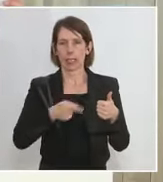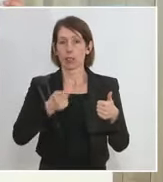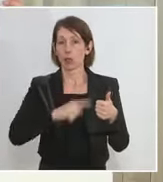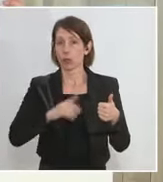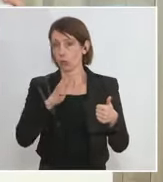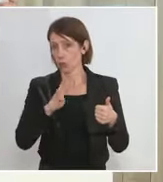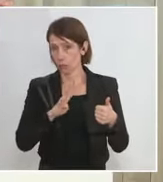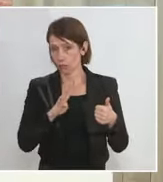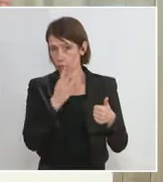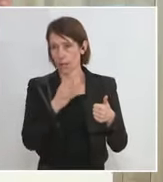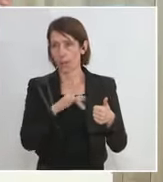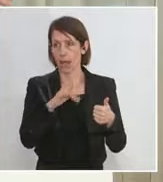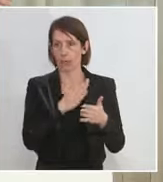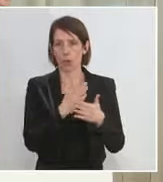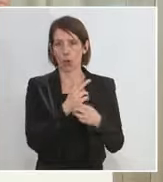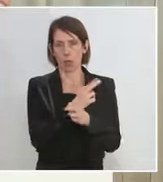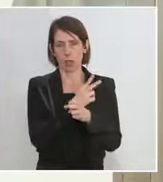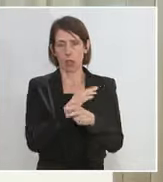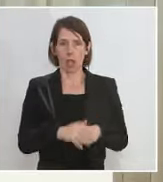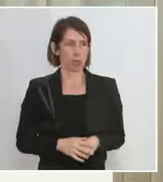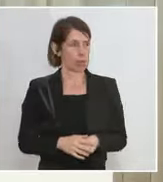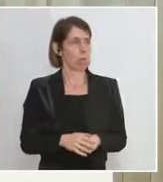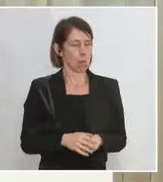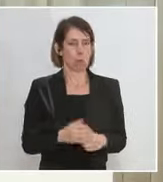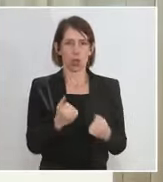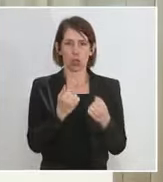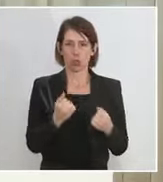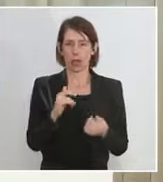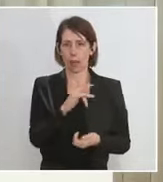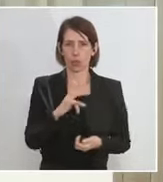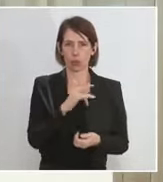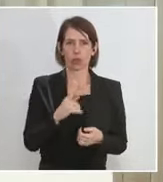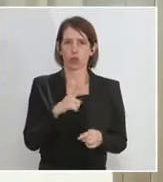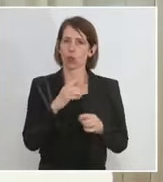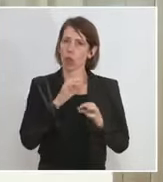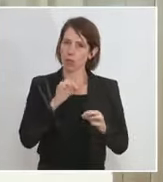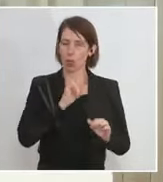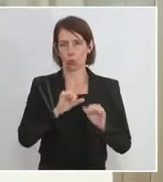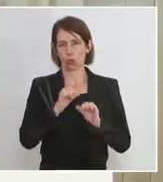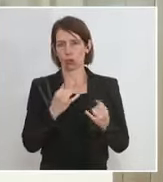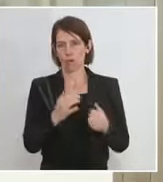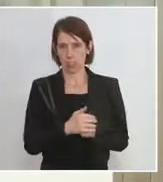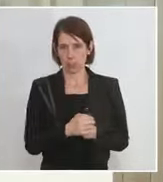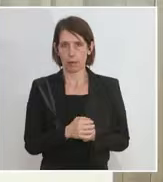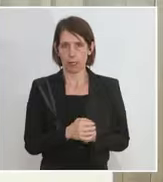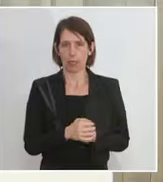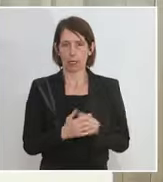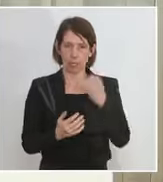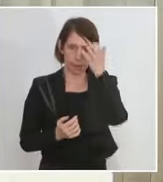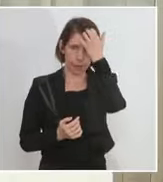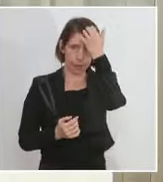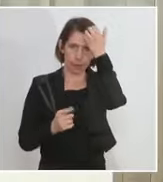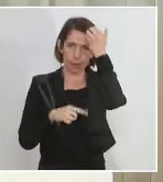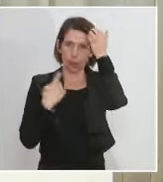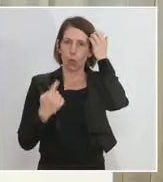in einer sehr starken Position. Also wir sind da wirklich gut unterwegs im Augenblick und das zeigt auch, dass